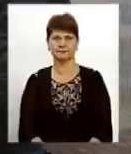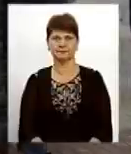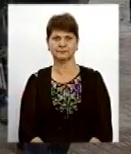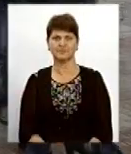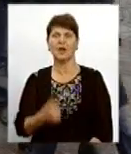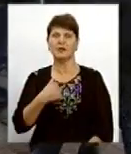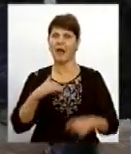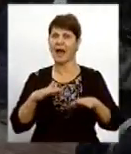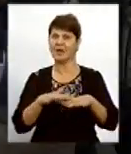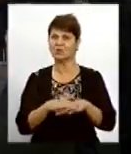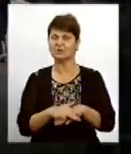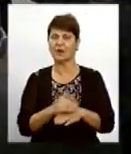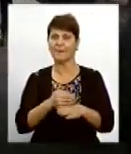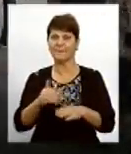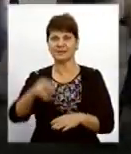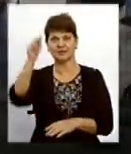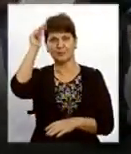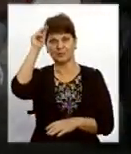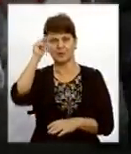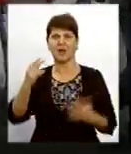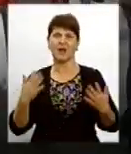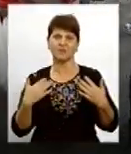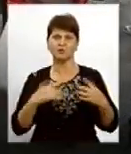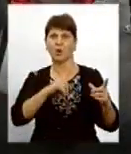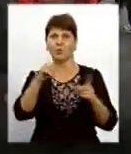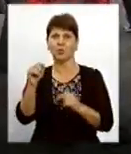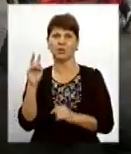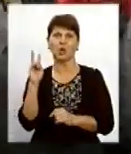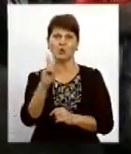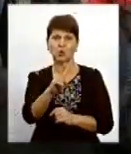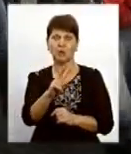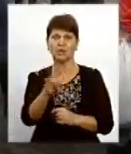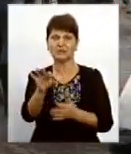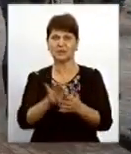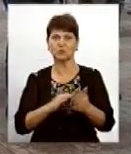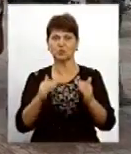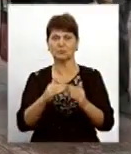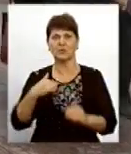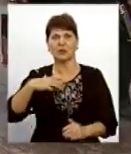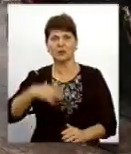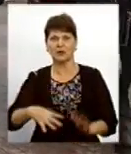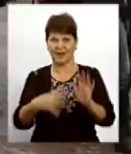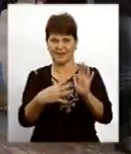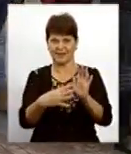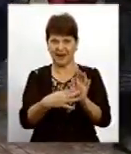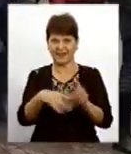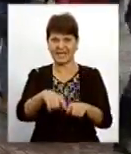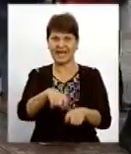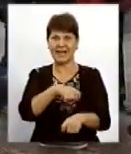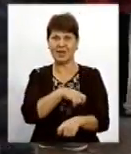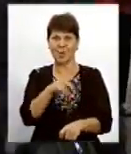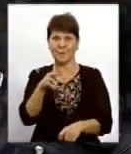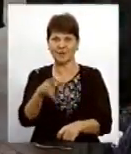Я розраховувала на те, що я після пар відпочину і поїду до тролейбусу відразу до себе додому, але мені довелося 9 кілометрів йти пішки, тому що